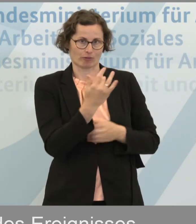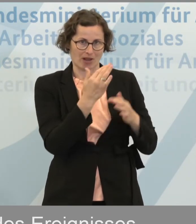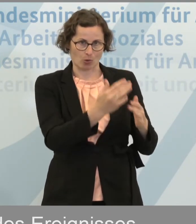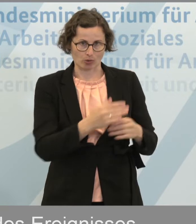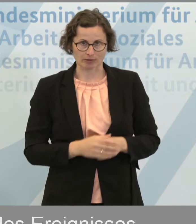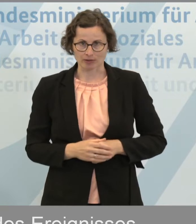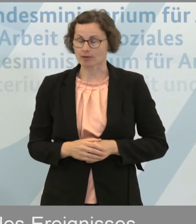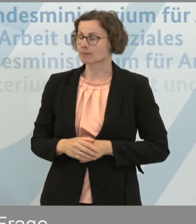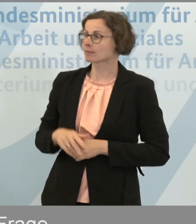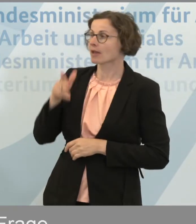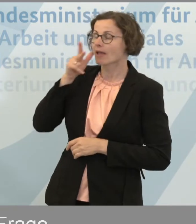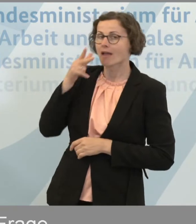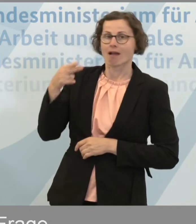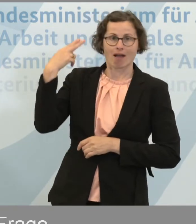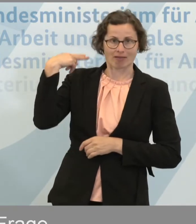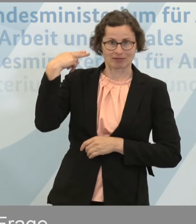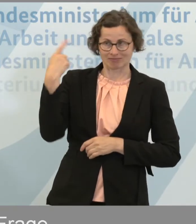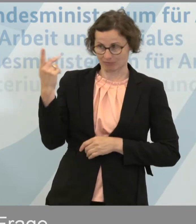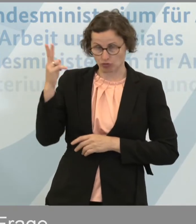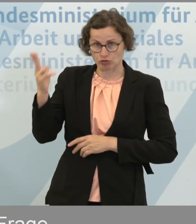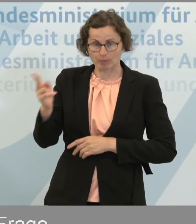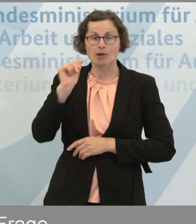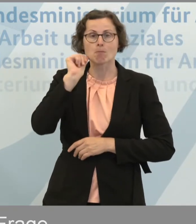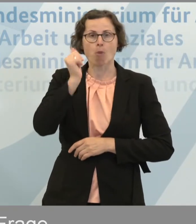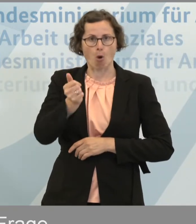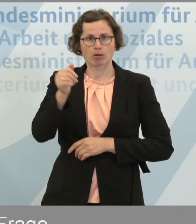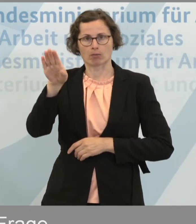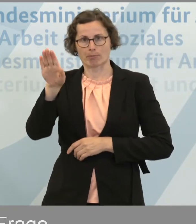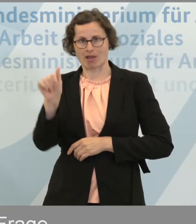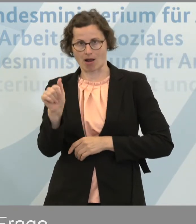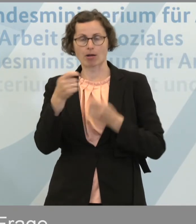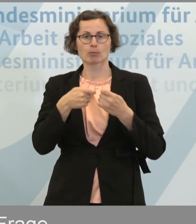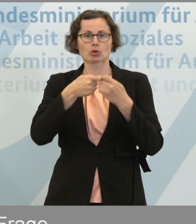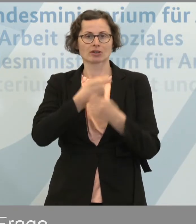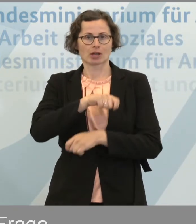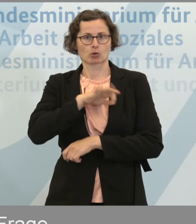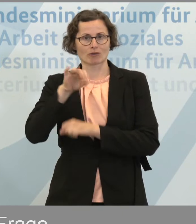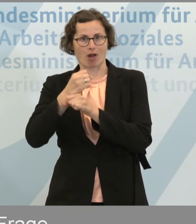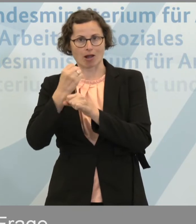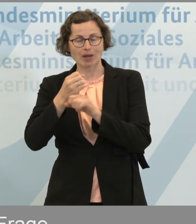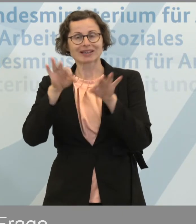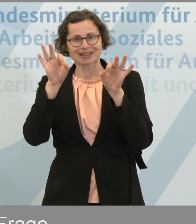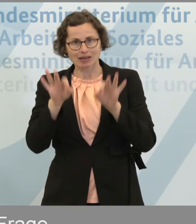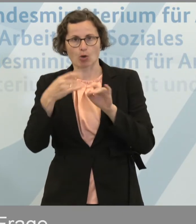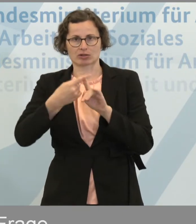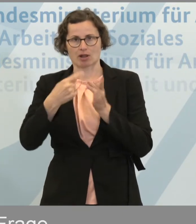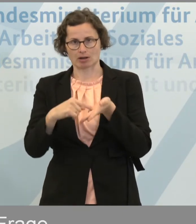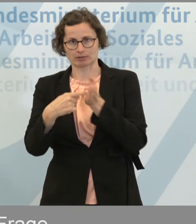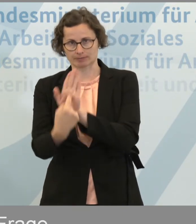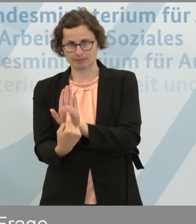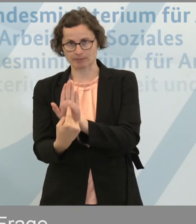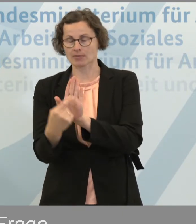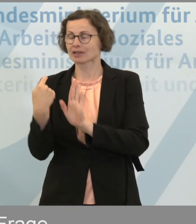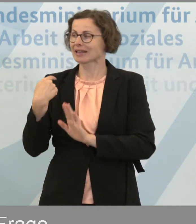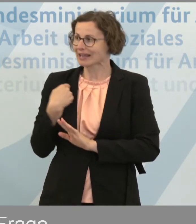Herr Hansen, Sie haben es eben erwähnt, die Bundesagentur für Arbeit wird morgen genauere Zahlen verfolgen. Ich rechne damit, dass wir eine